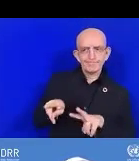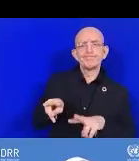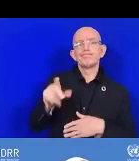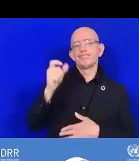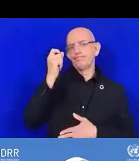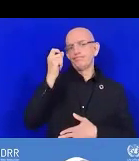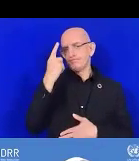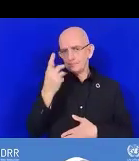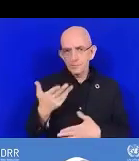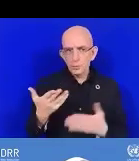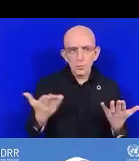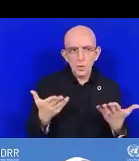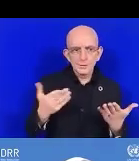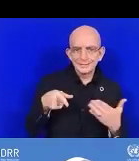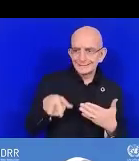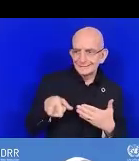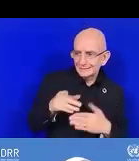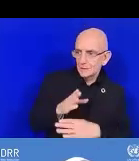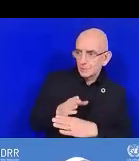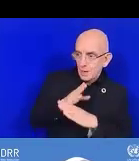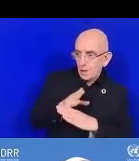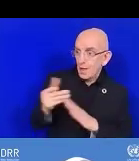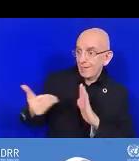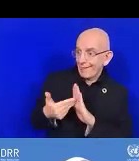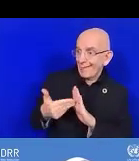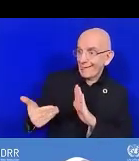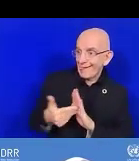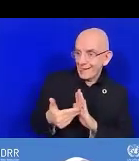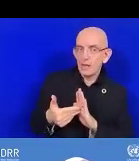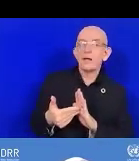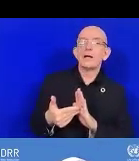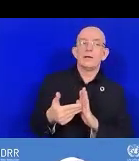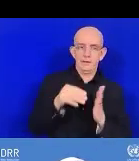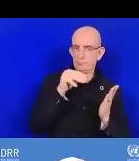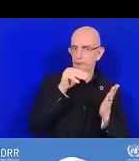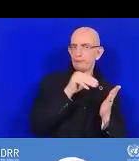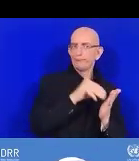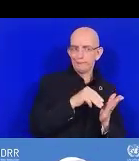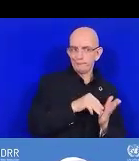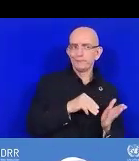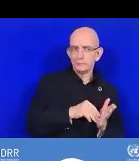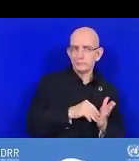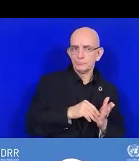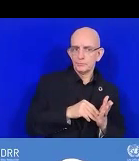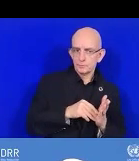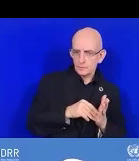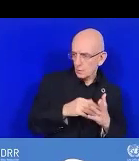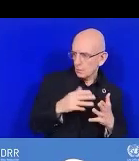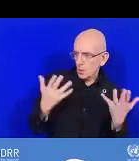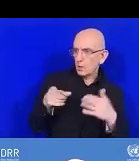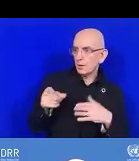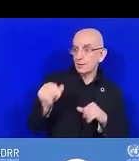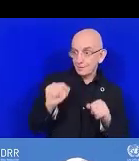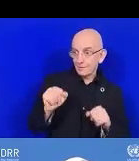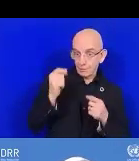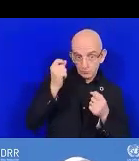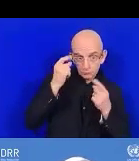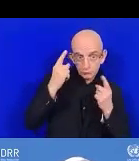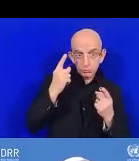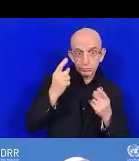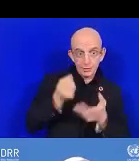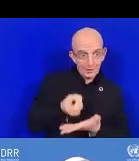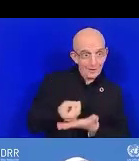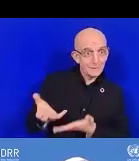les personnes handicapées sont confrontées. Ils doivent avoir un accès adéquat en temps et en temps opportun à l